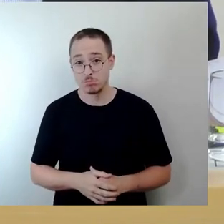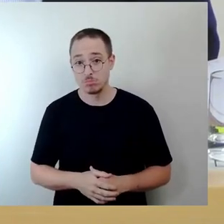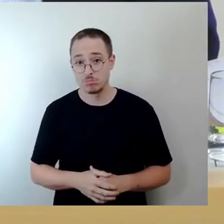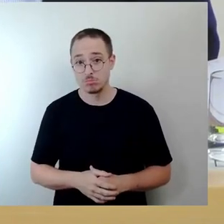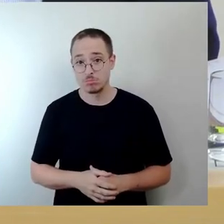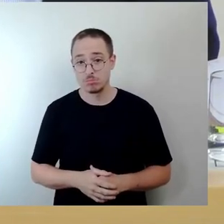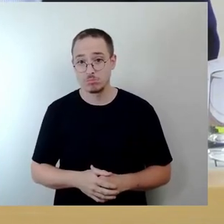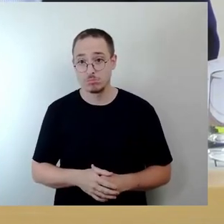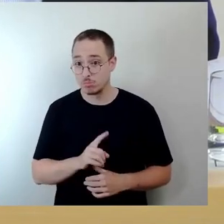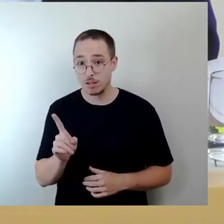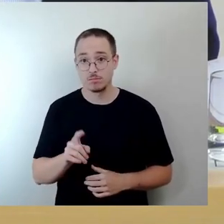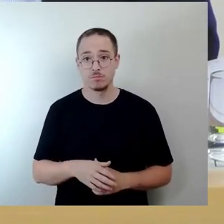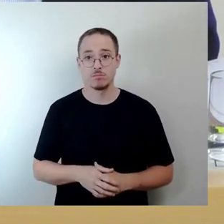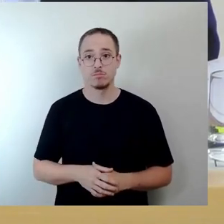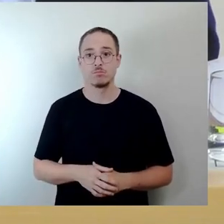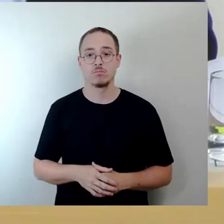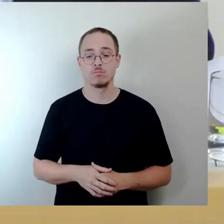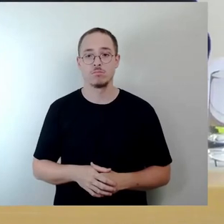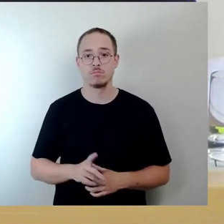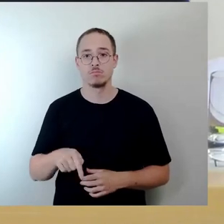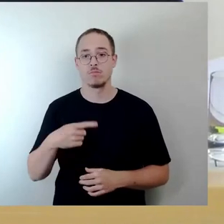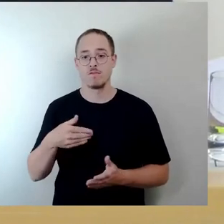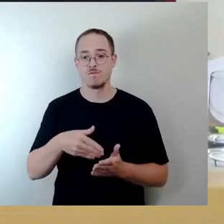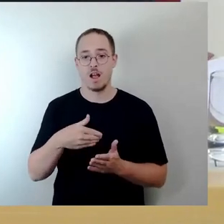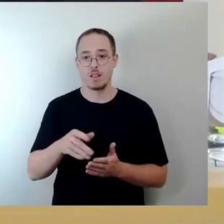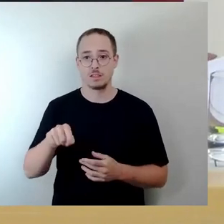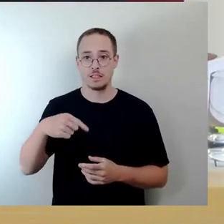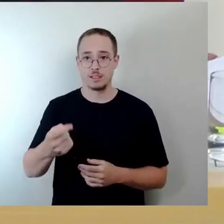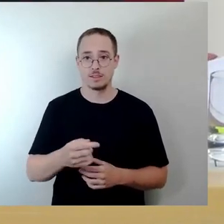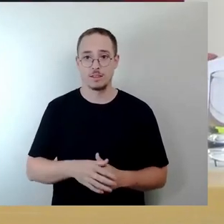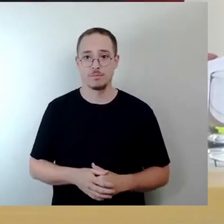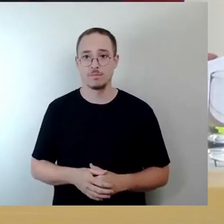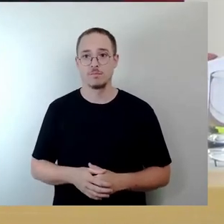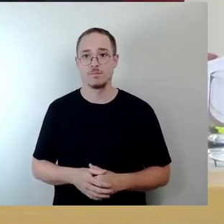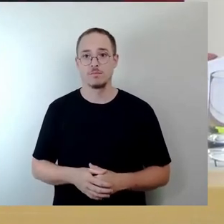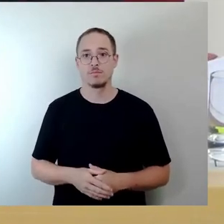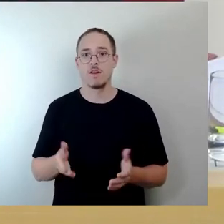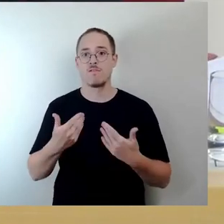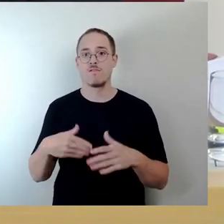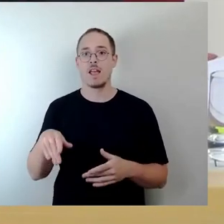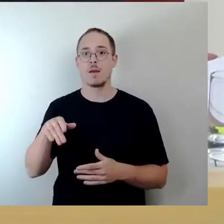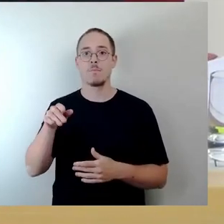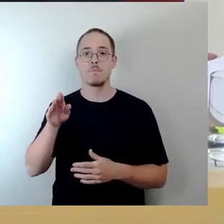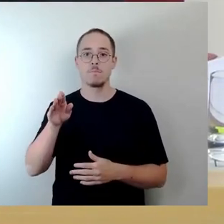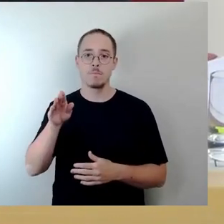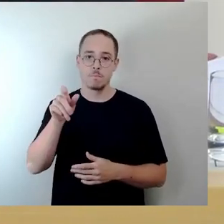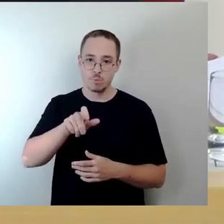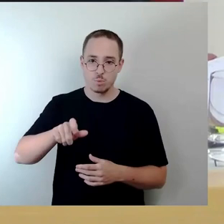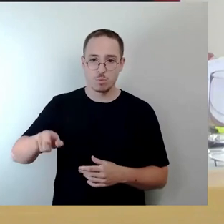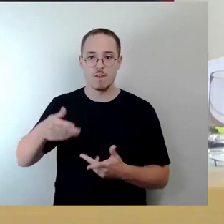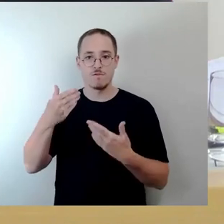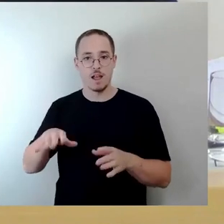Nein? Dann machen wir weiter. Freie Bürger, freie Wähler ist das Wort gewünscht.